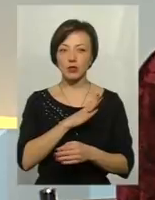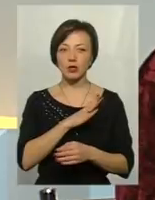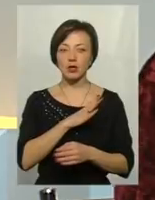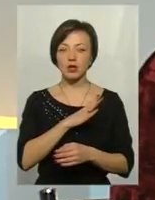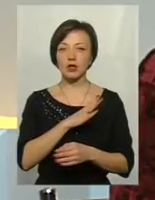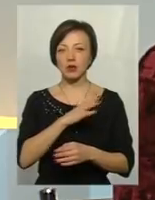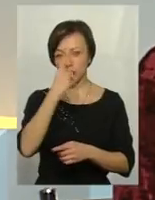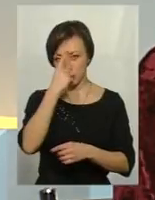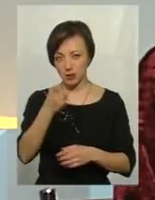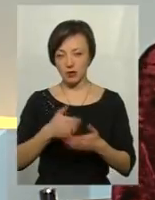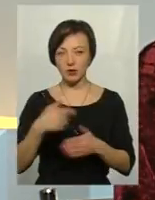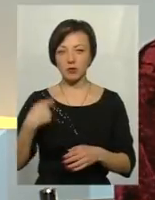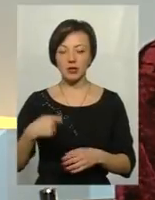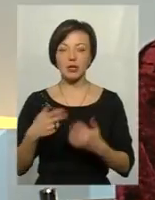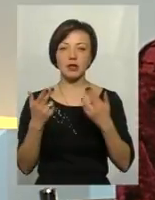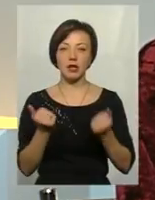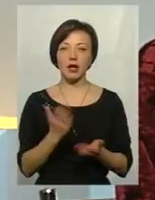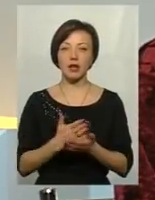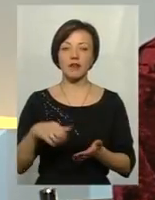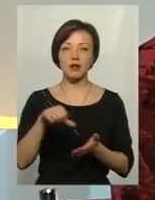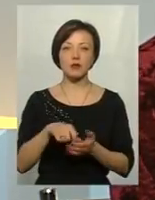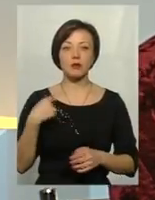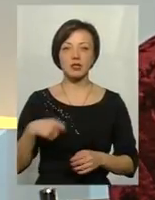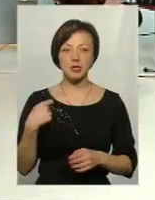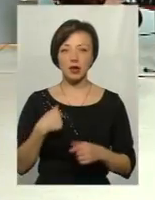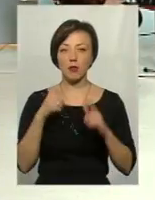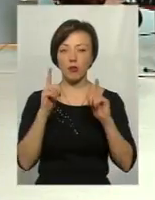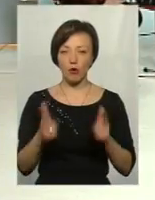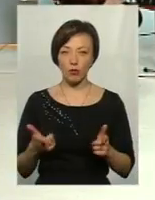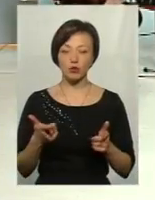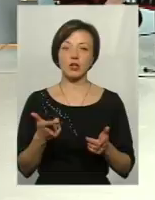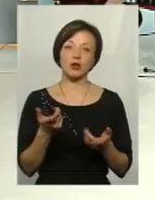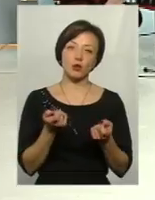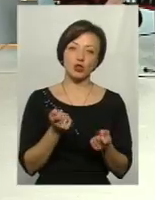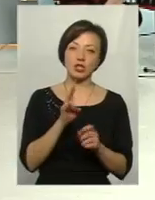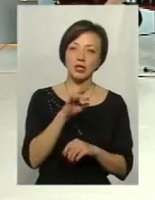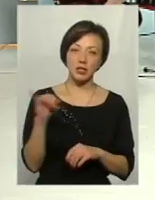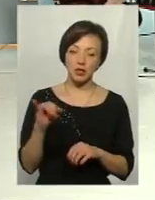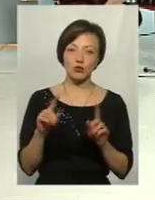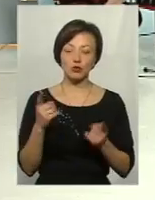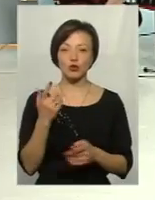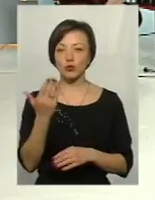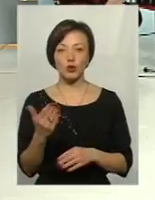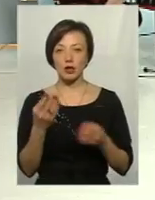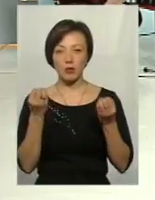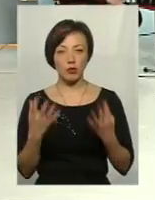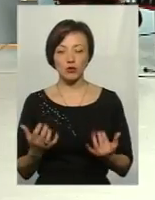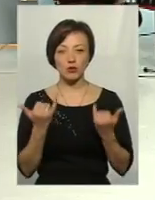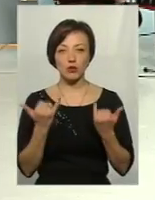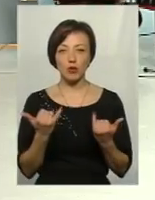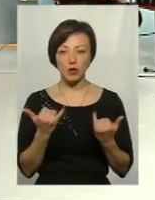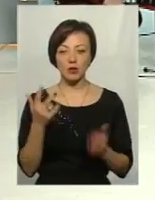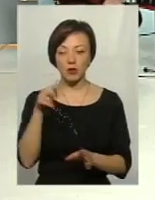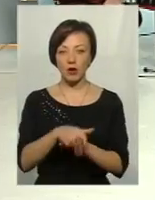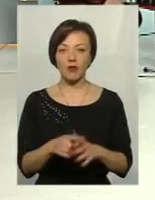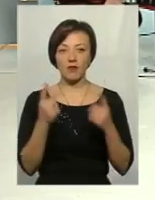силу від президента. Так, сьогодні є виступ президента, в якійсь мірі я погоджуся з ним, в якійсь мірі ні. Тому що йому непросто. Сьогодні на нього